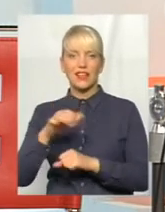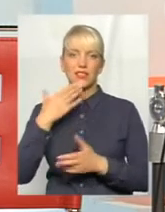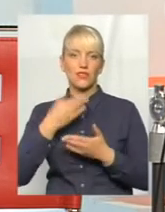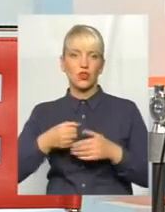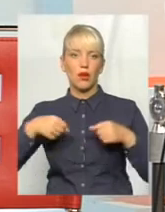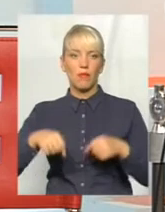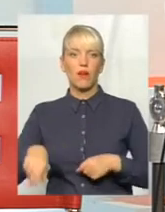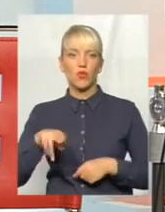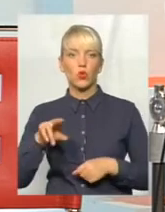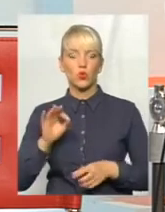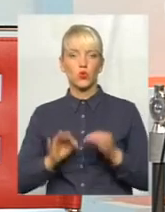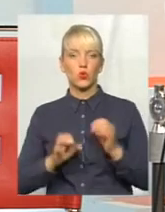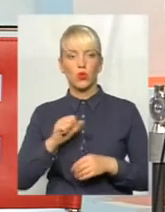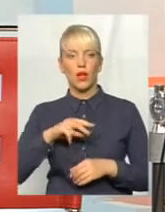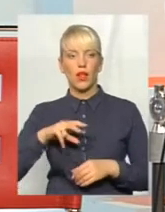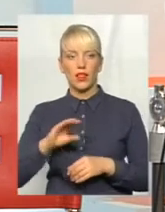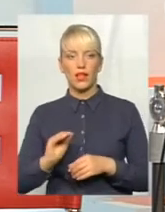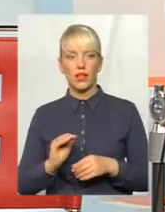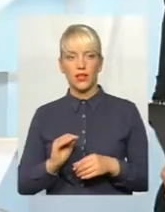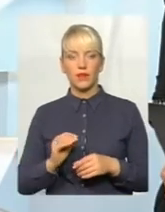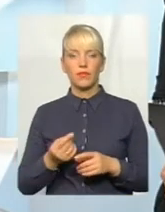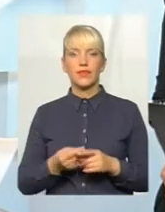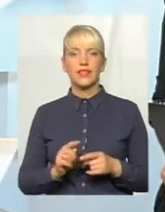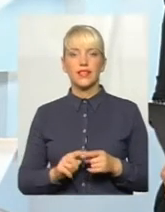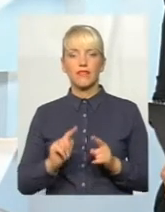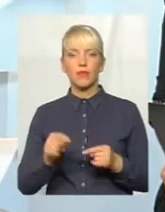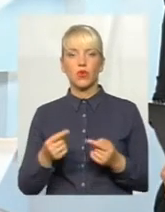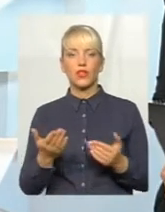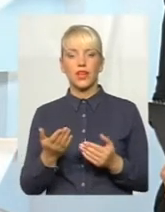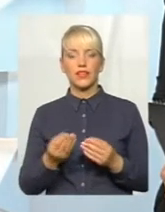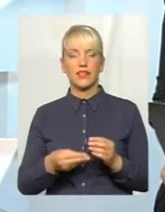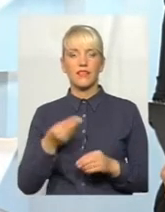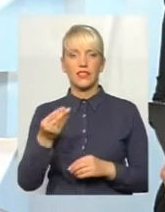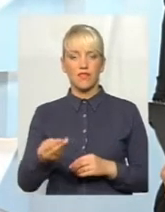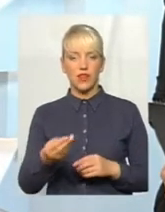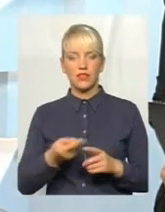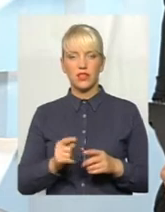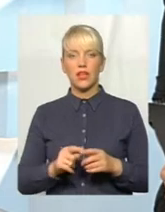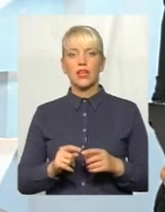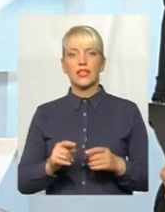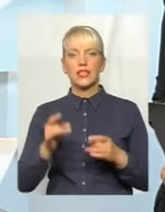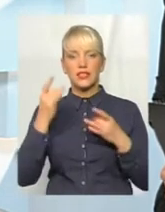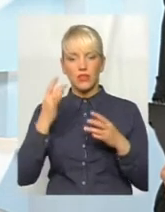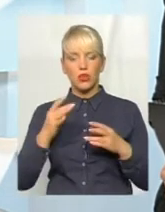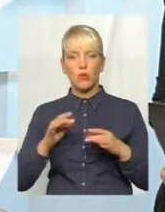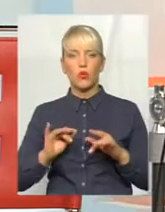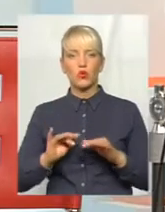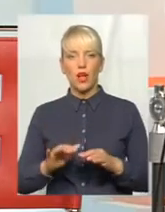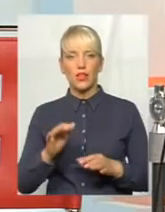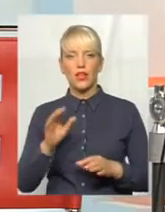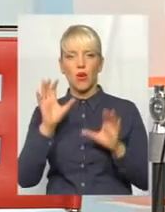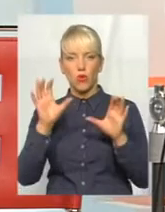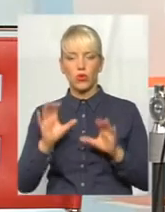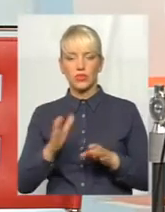Але ті вимоги, які виставляє цивільний процесуальний кодекс, в частині